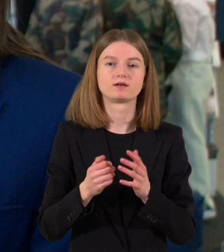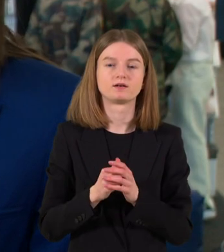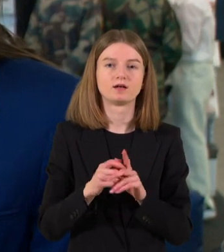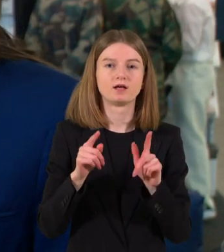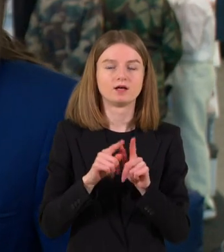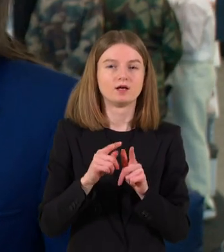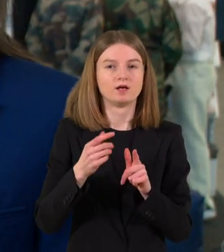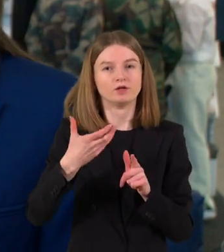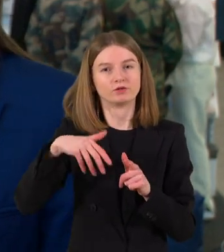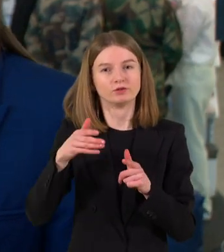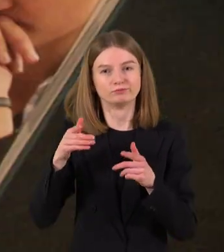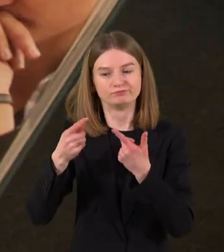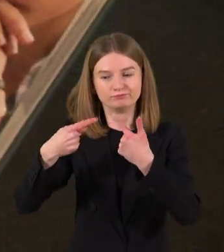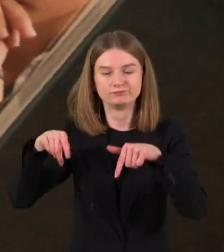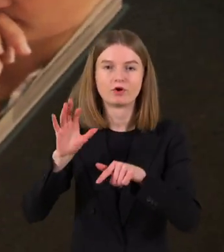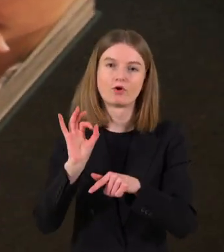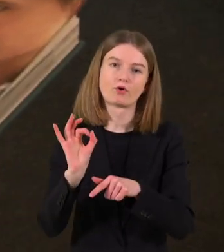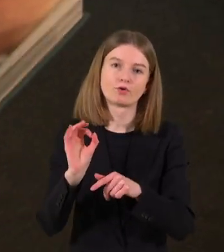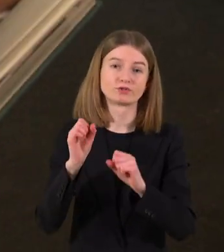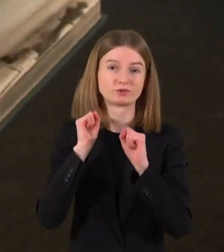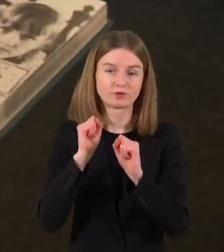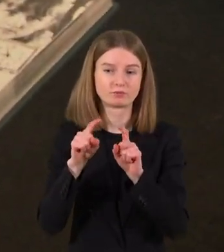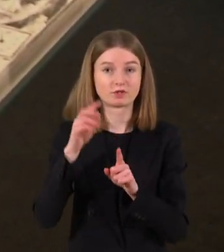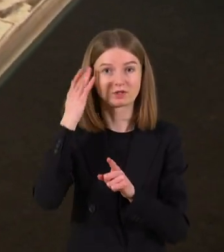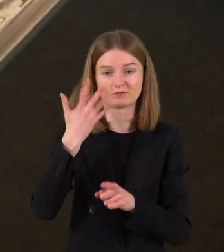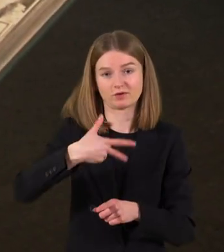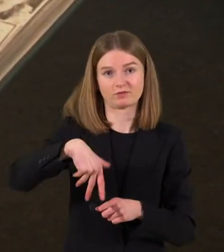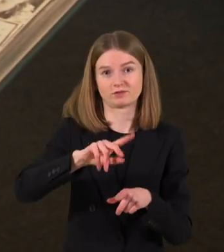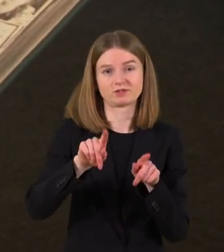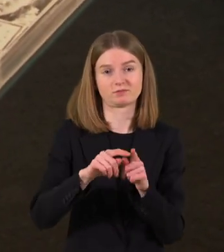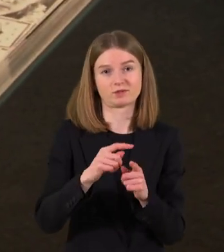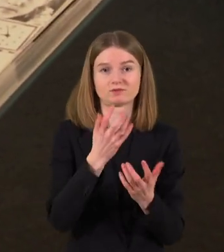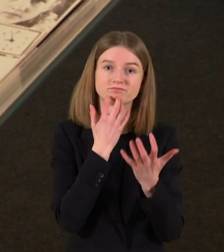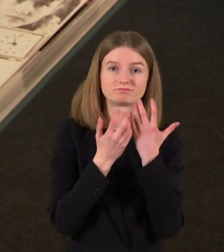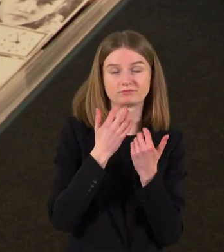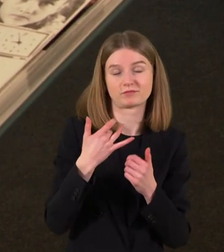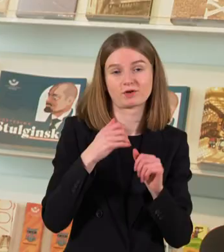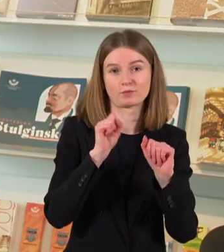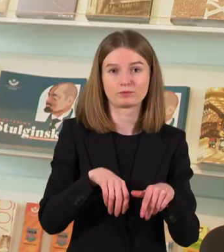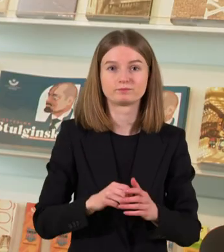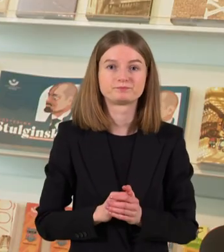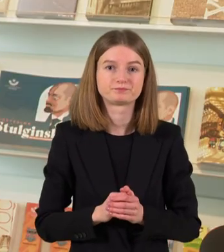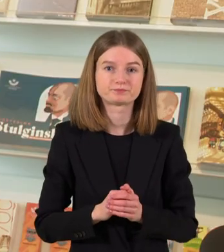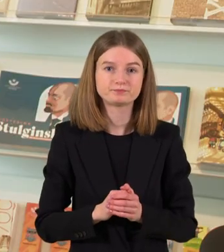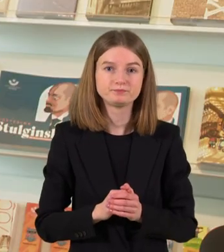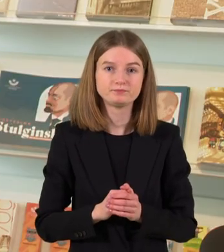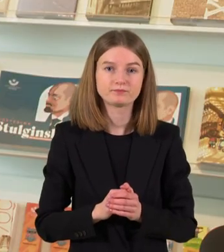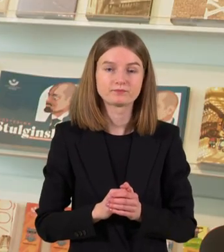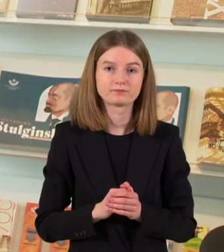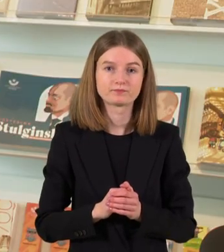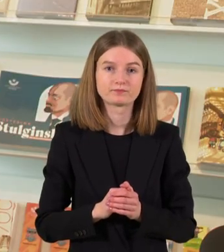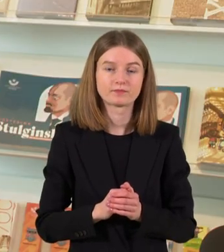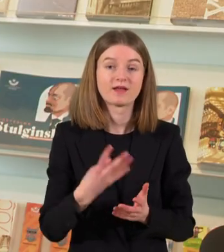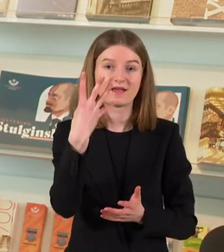sporto dalykus. Bet manau, kad gali būti įdomi ir platesniams kaitytoj ratui. Visas keturės knygų